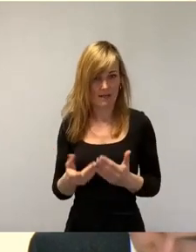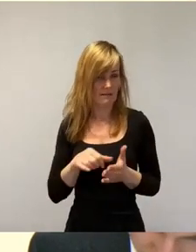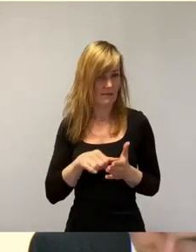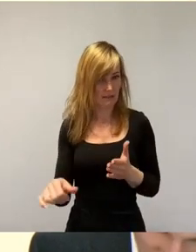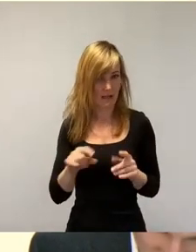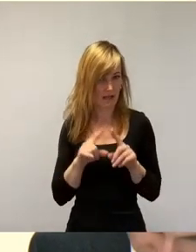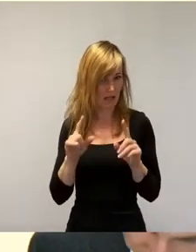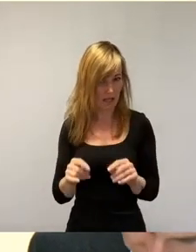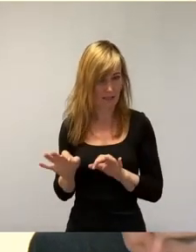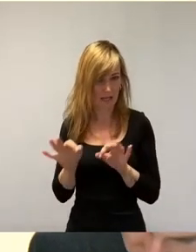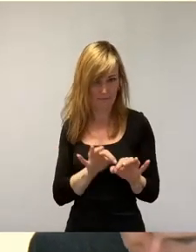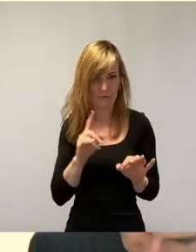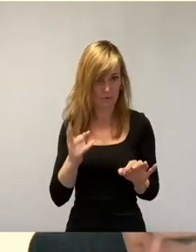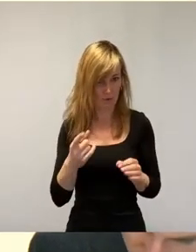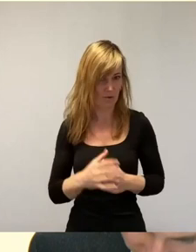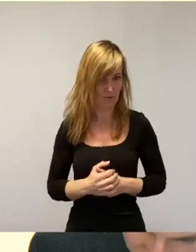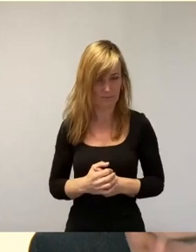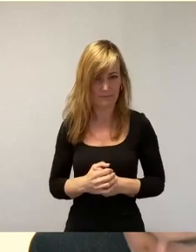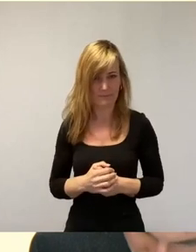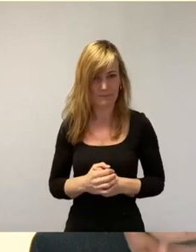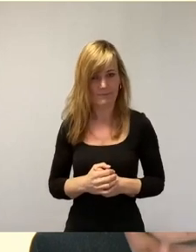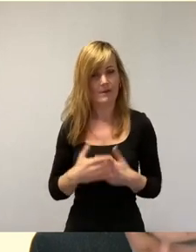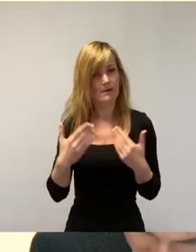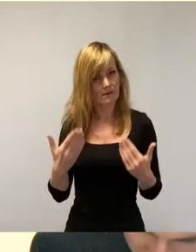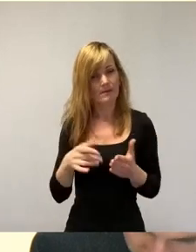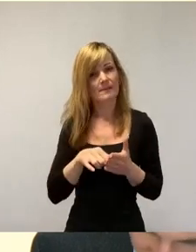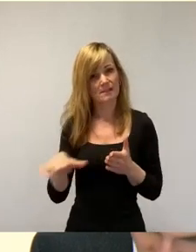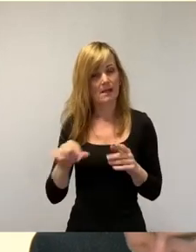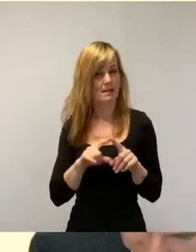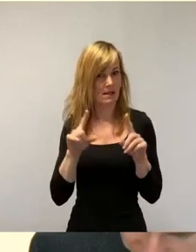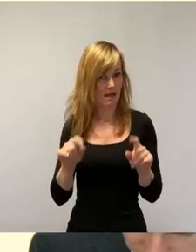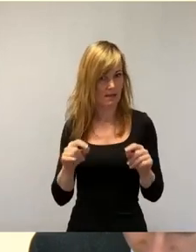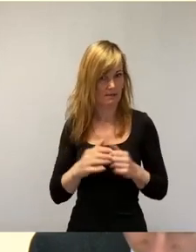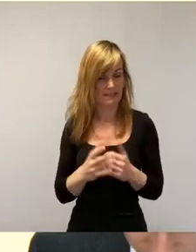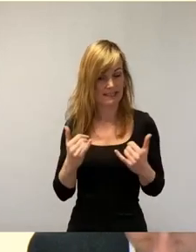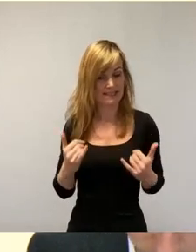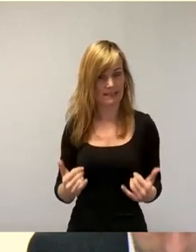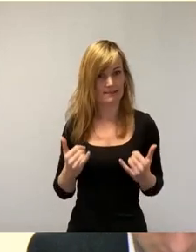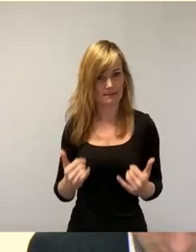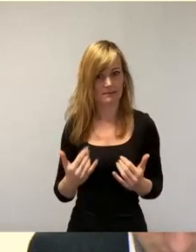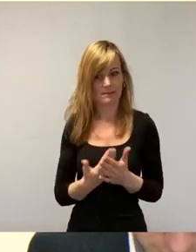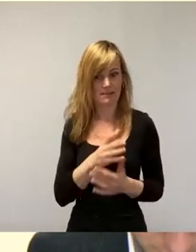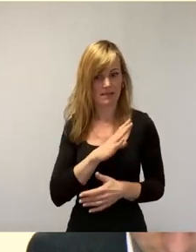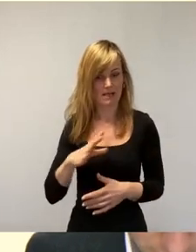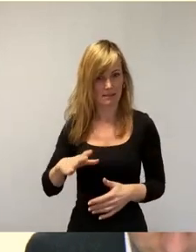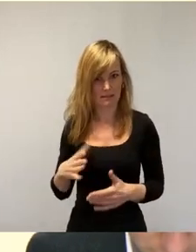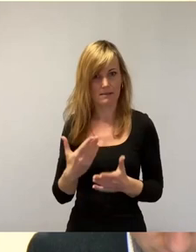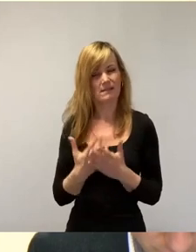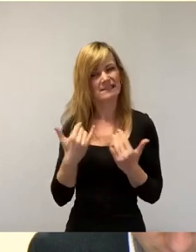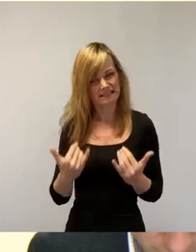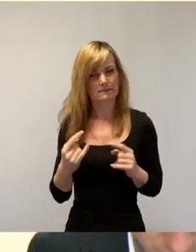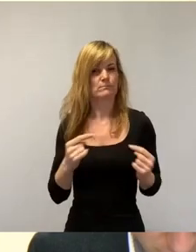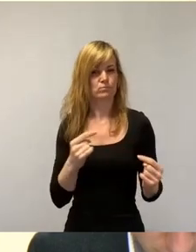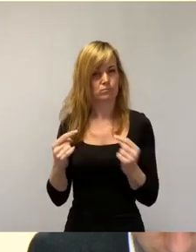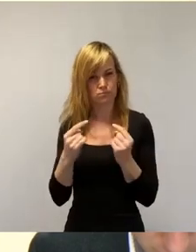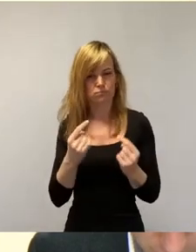einzuführen. Die Bezahlkarte, die jetzt in Sachsen sehr kontrovers diskutiert